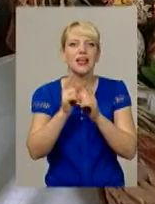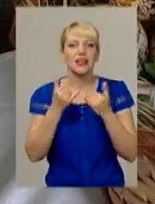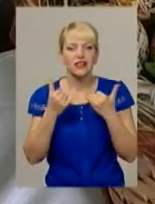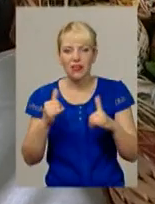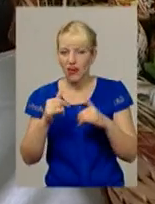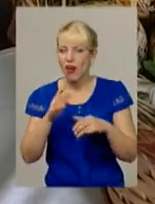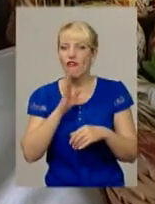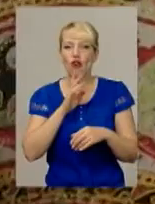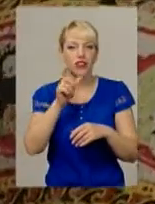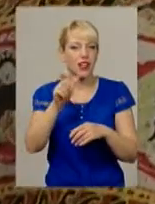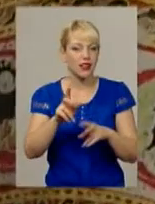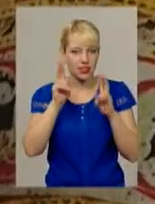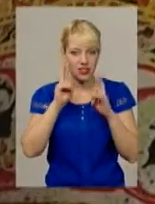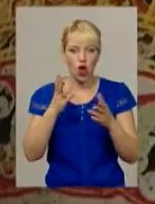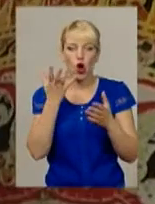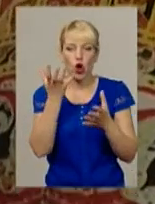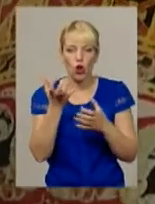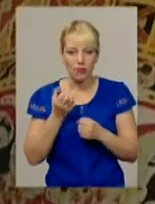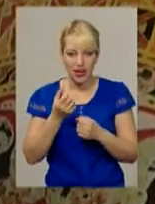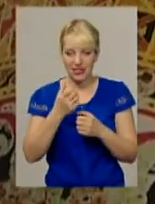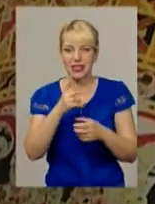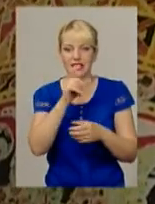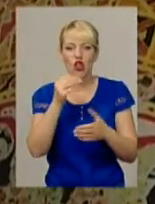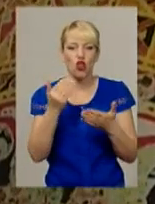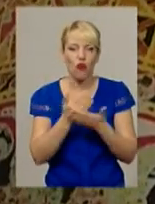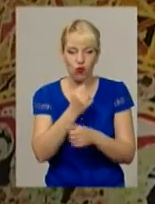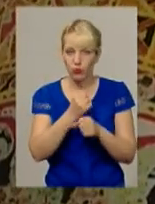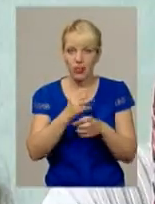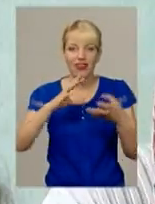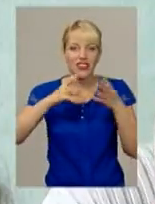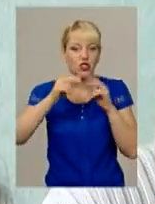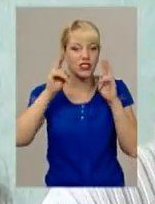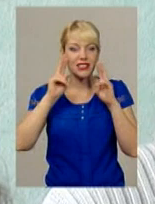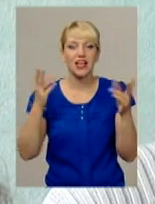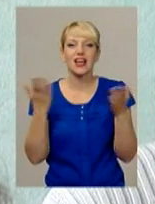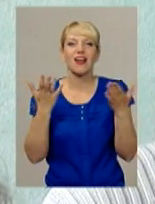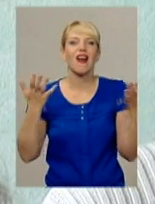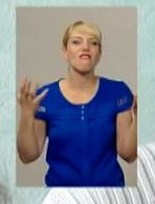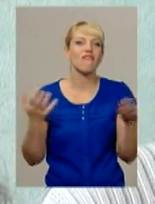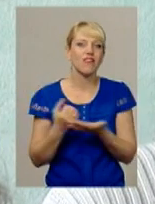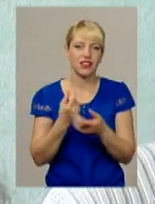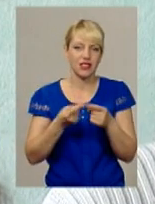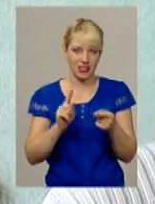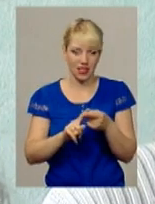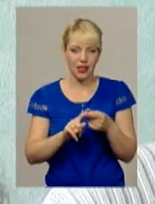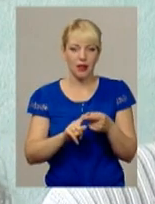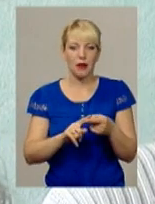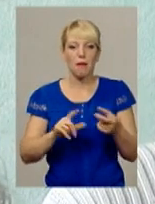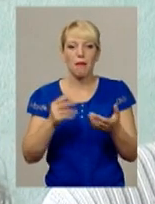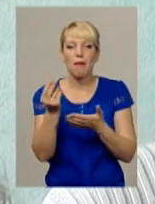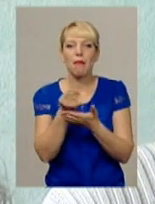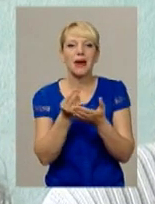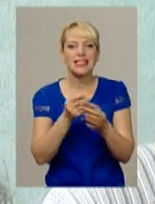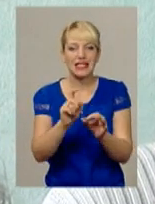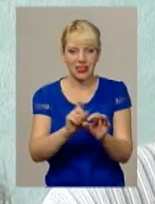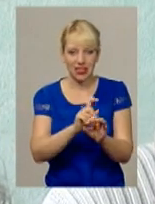коли береться за нову роботу, в результаті сама не знає, якою вийде писанка. Хочеться щось таке особливе. І от то особливе